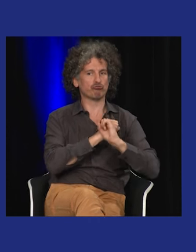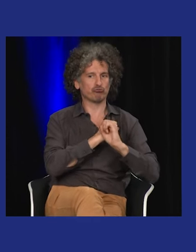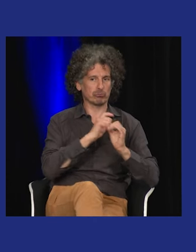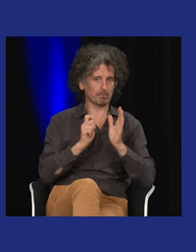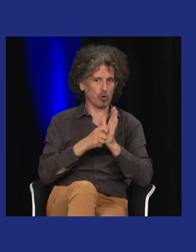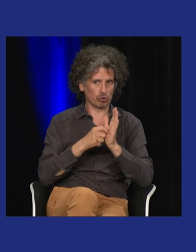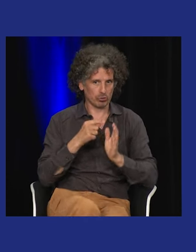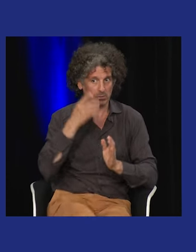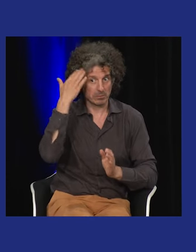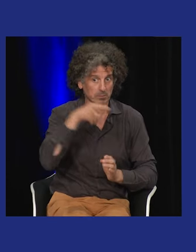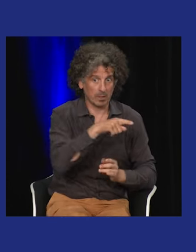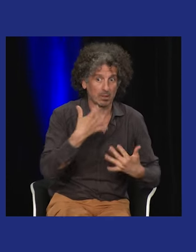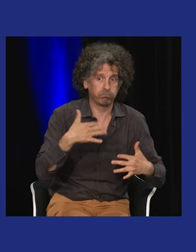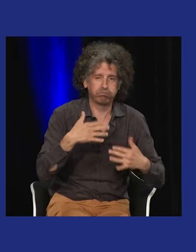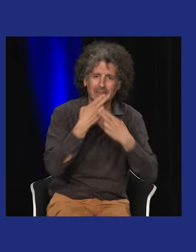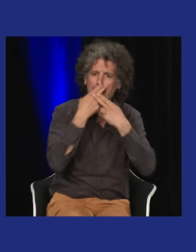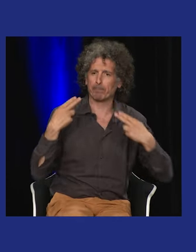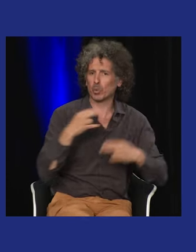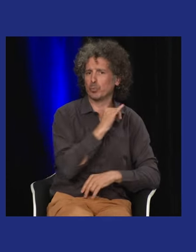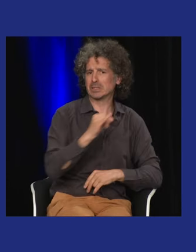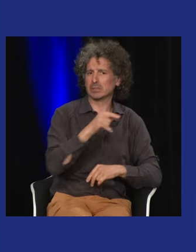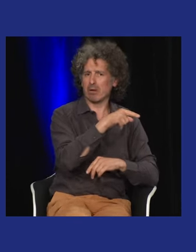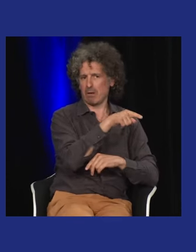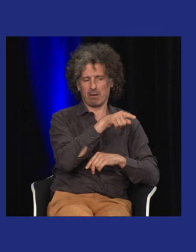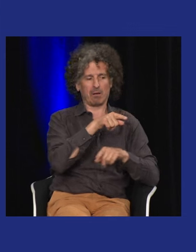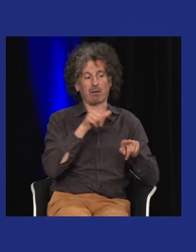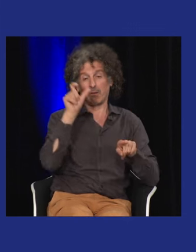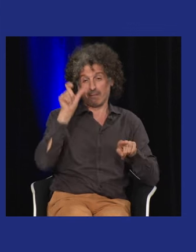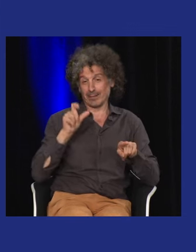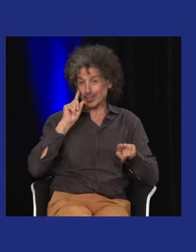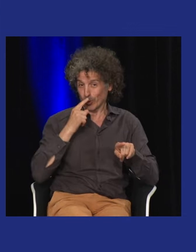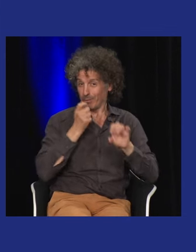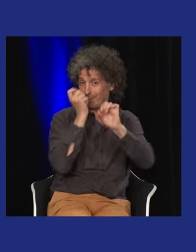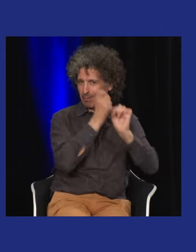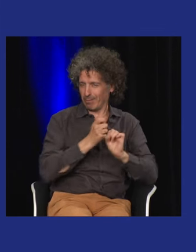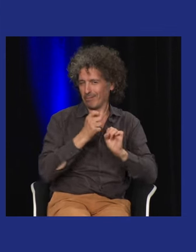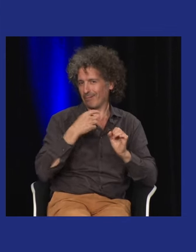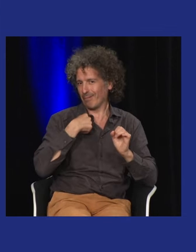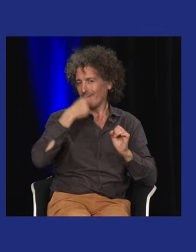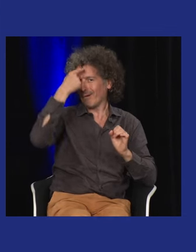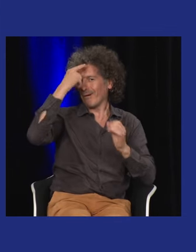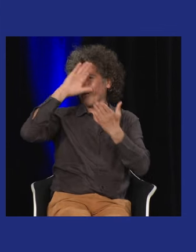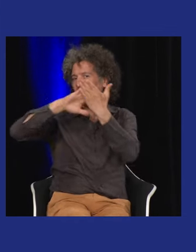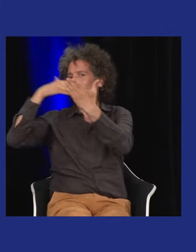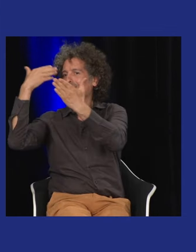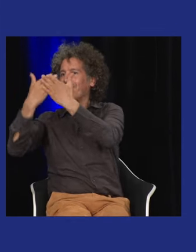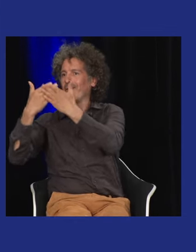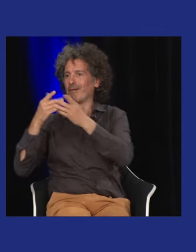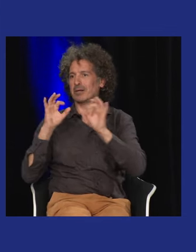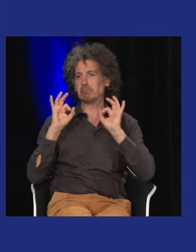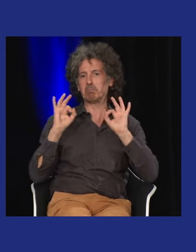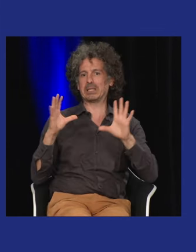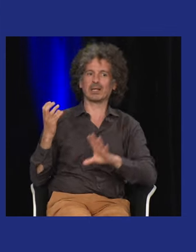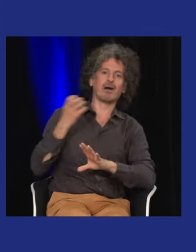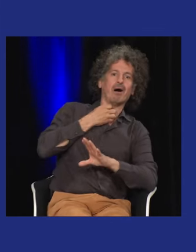attrape le nègre à la gorge, ça, c'était un tabou effectivement puissant et ça a été sculpté par un